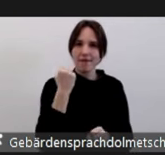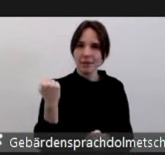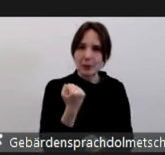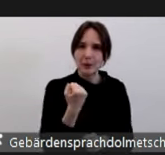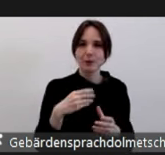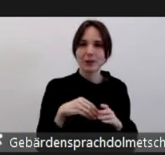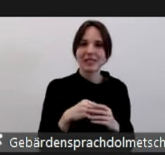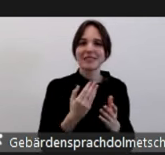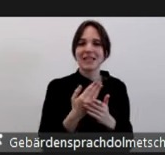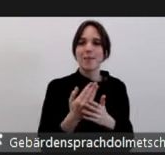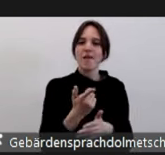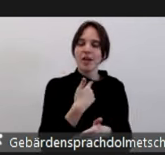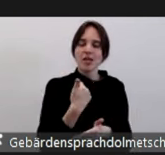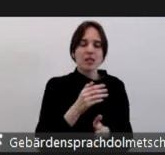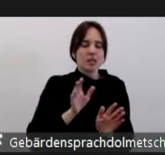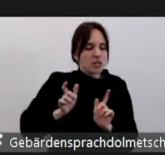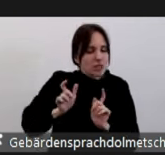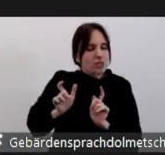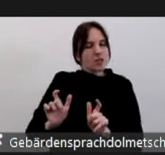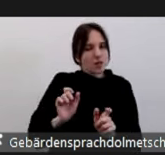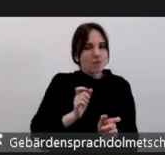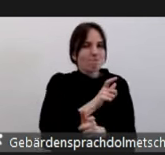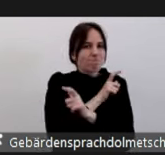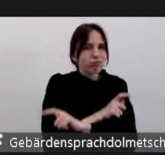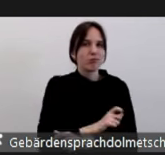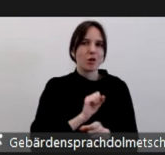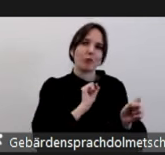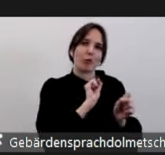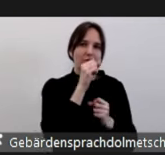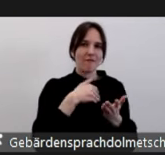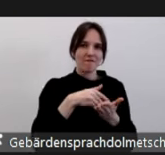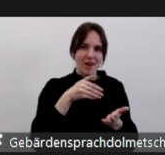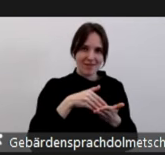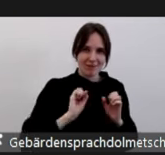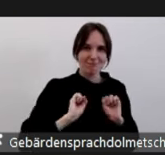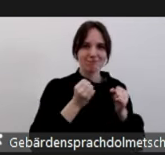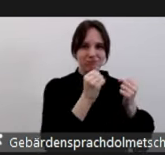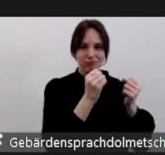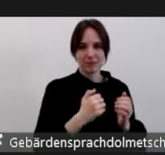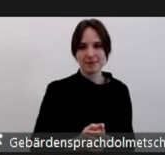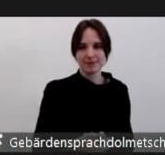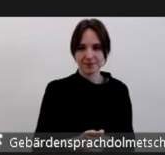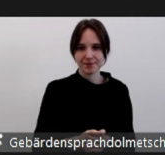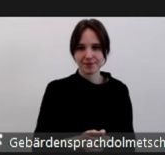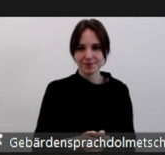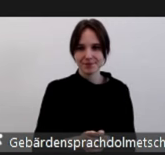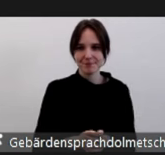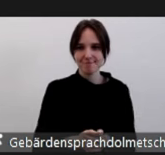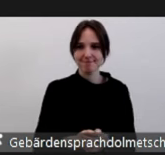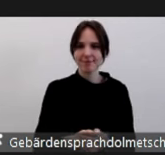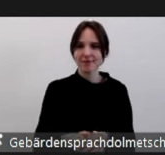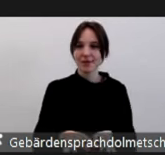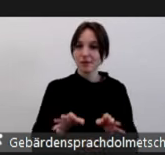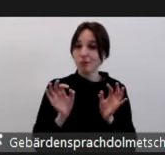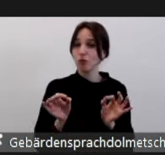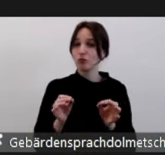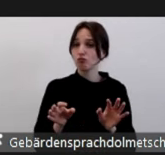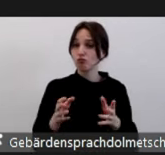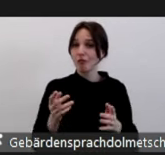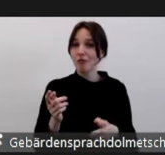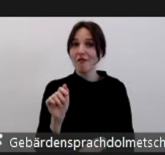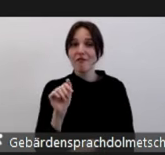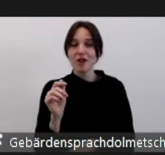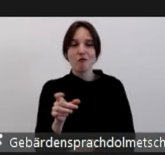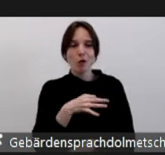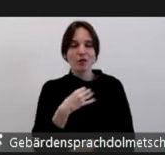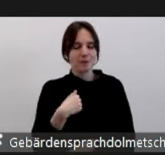diese Arbeit eben auch machen. Von daher war all das, was dann nach Veröffentlichung passiert ist, auch ein bisschen eine Bestätigung für das, warum wir eigentlich den